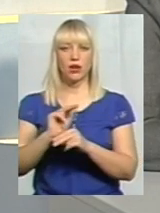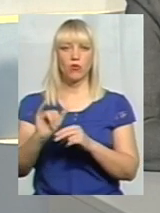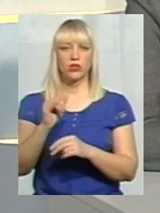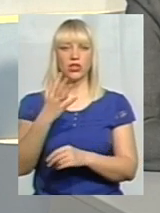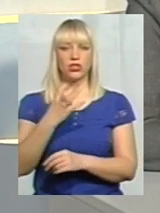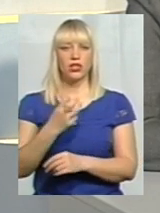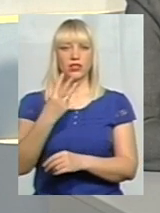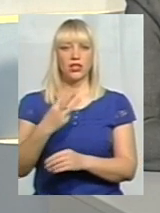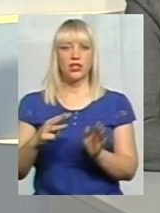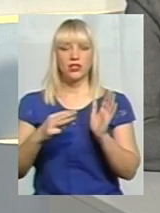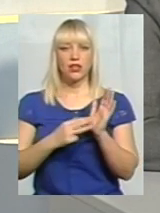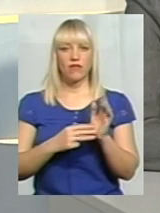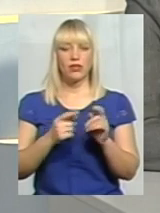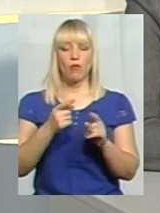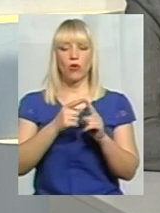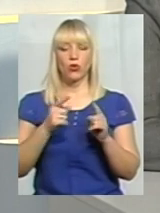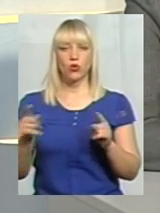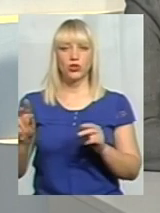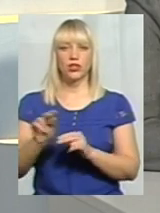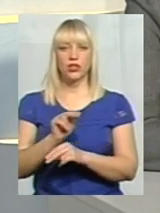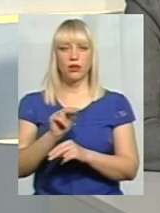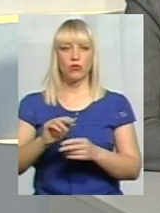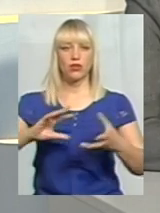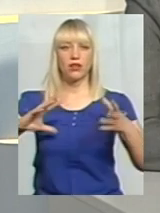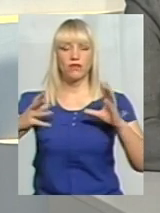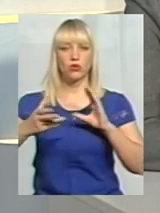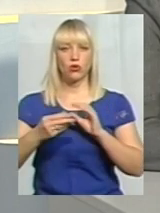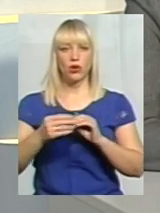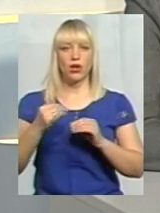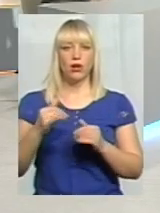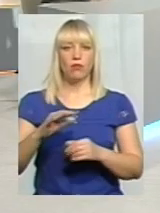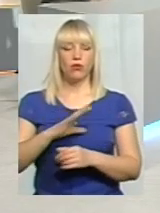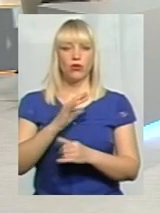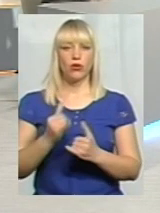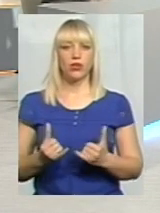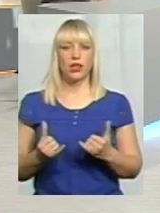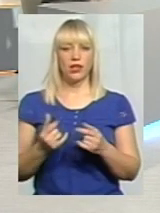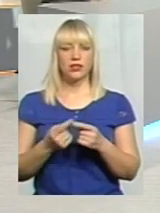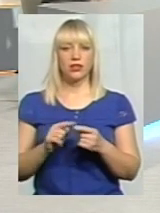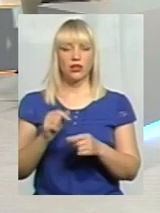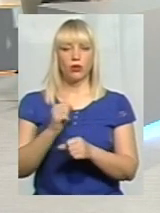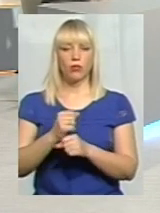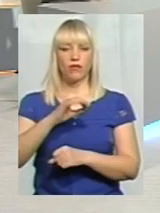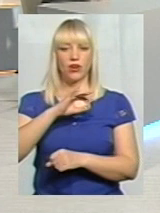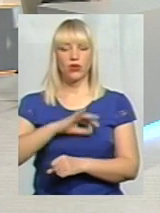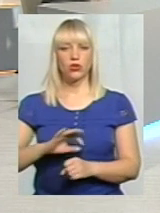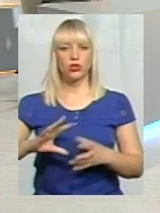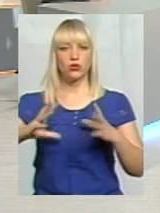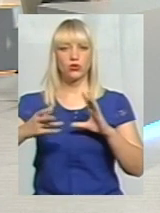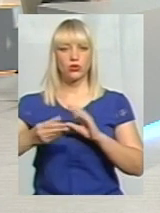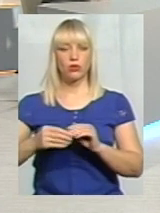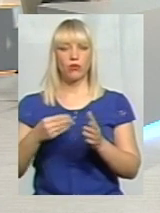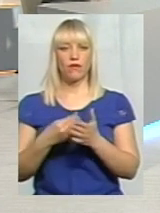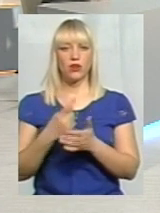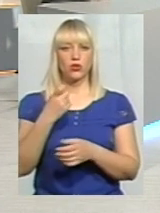438 поточних ремонтів. І всього було для цих робіт використа сума в вартості 43